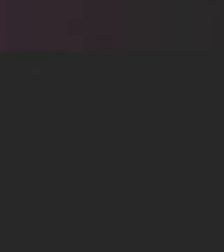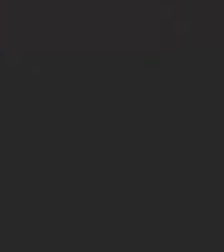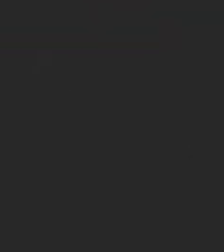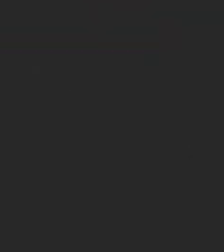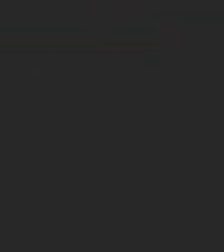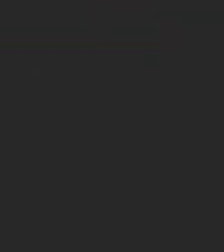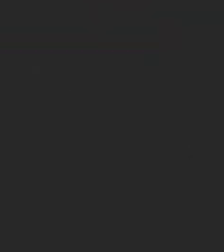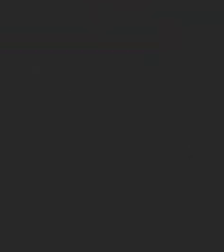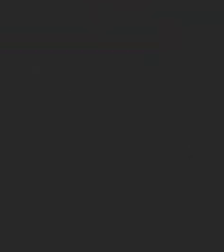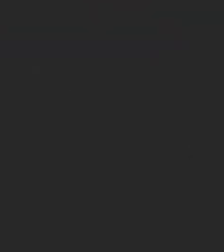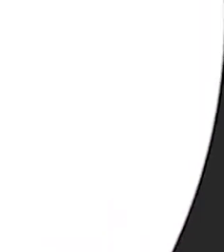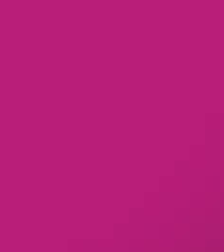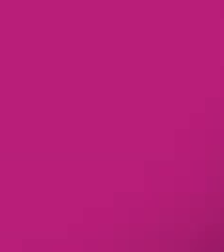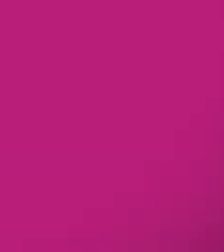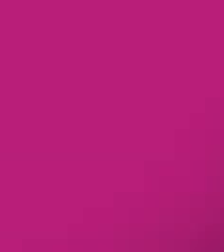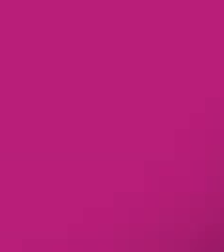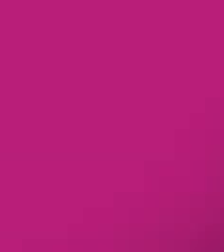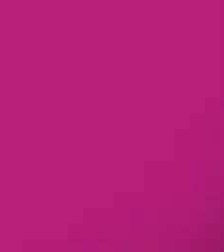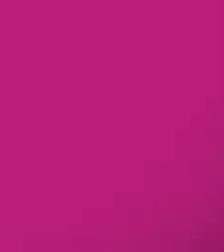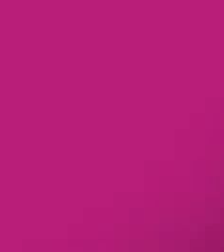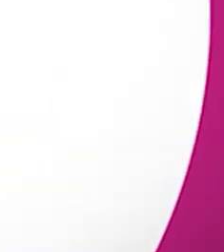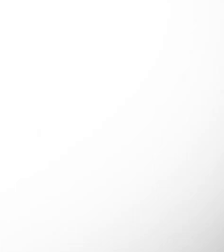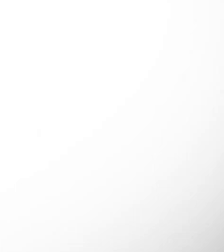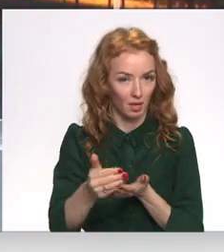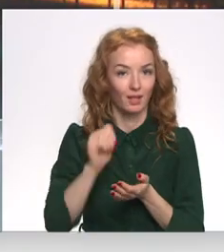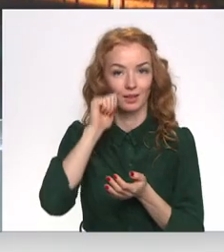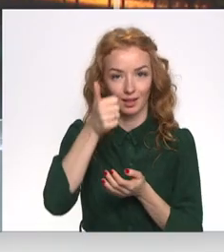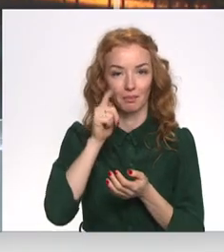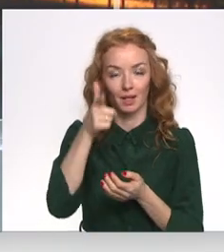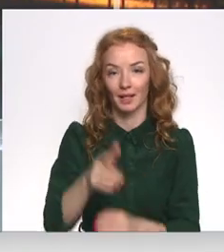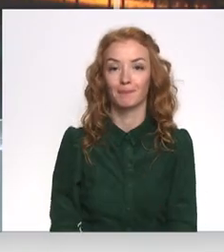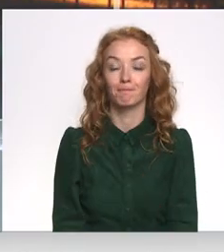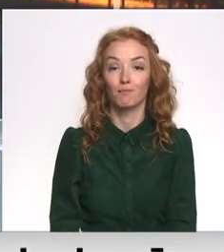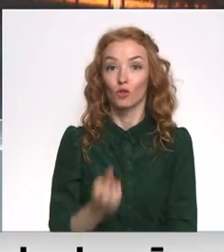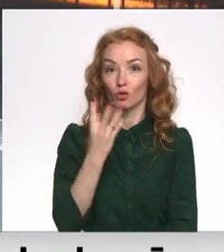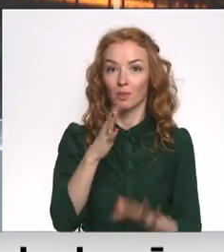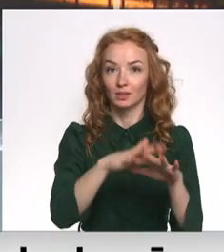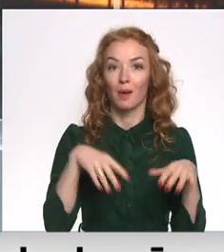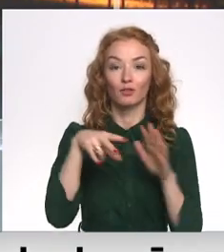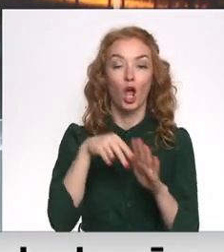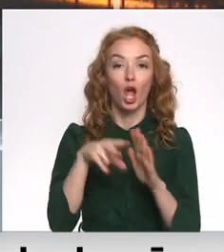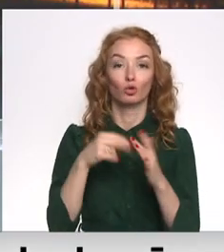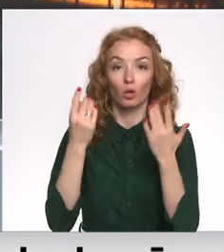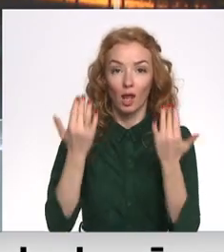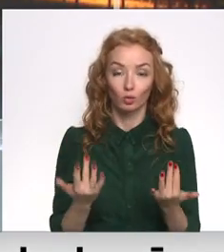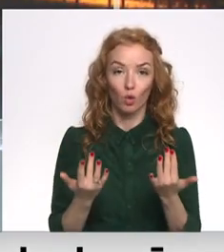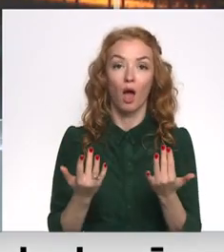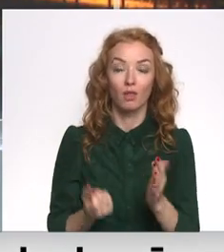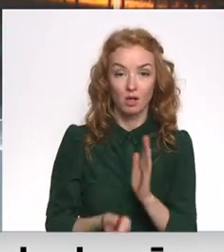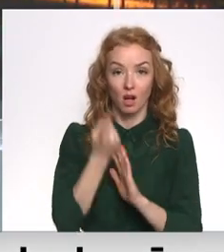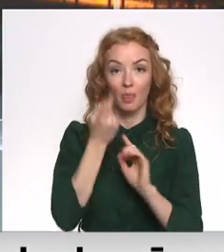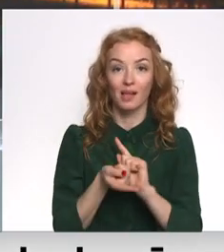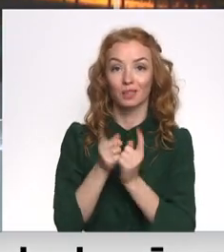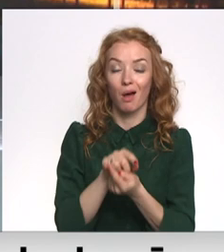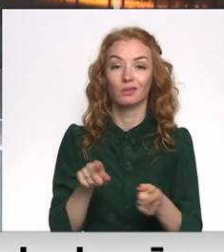Re! Viss ēters ir te! Un 14. saimas vēlēšana rezultāta viesīs izmaiņas arī